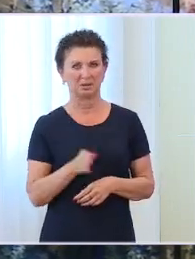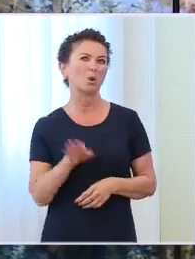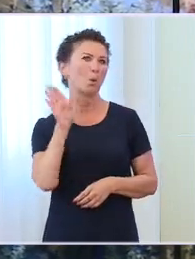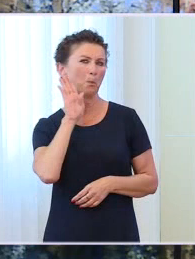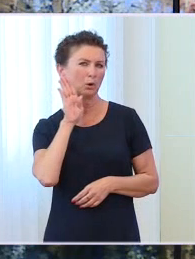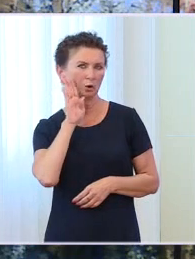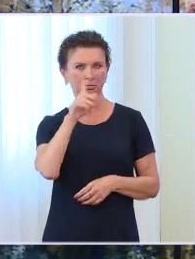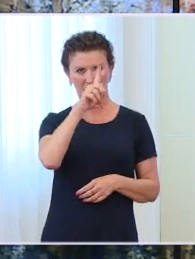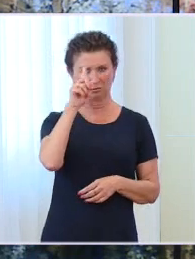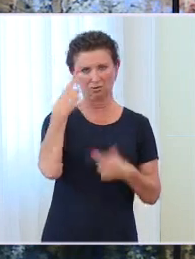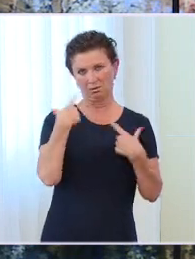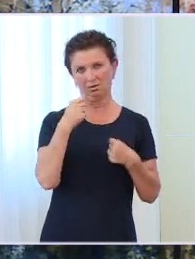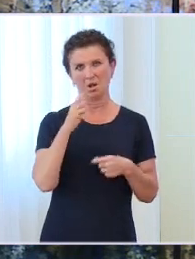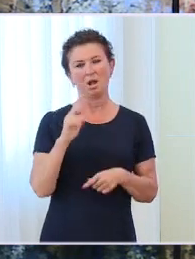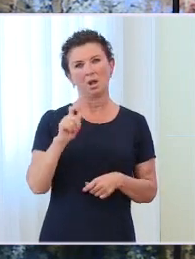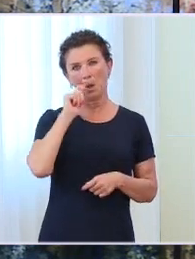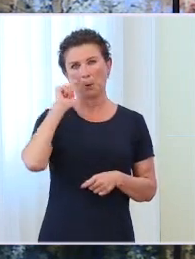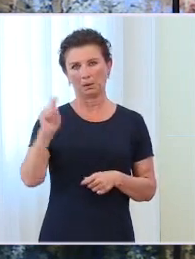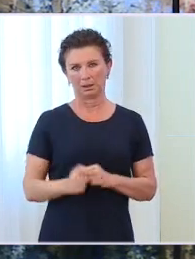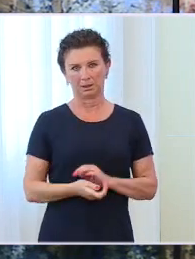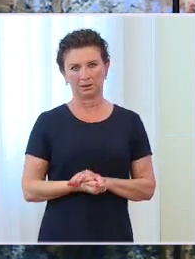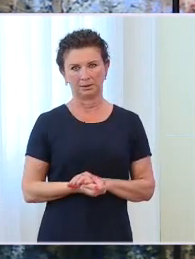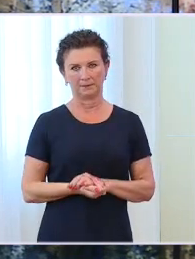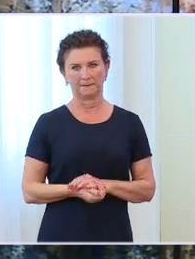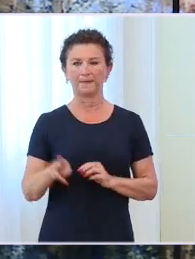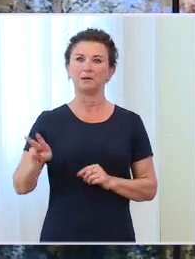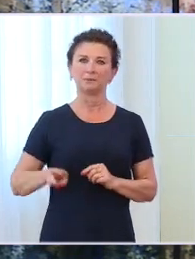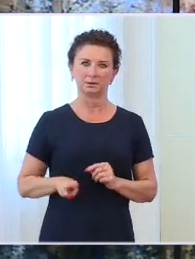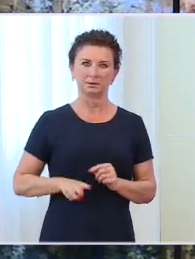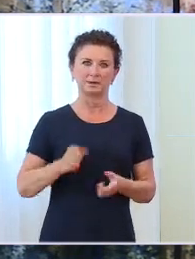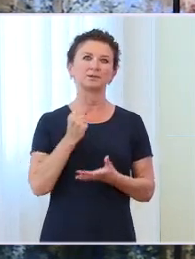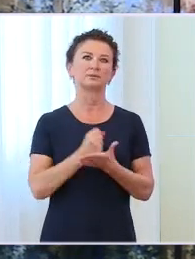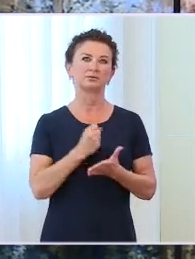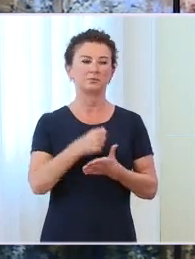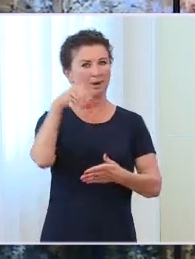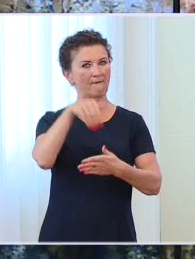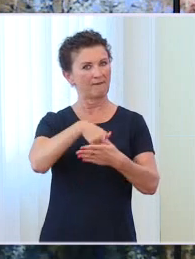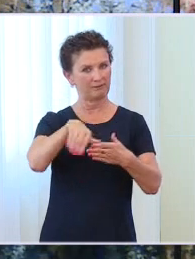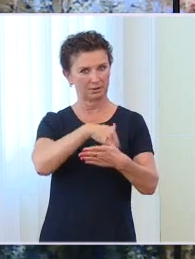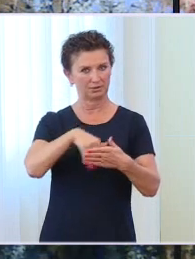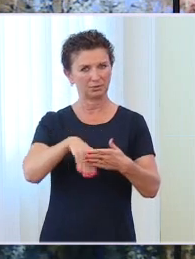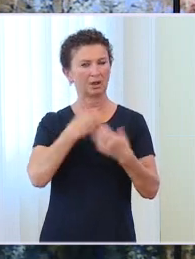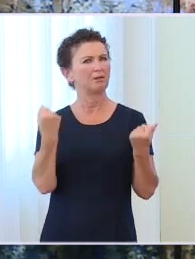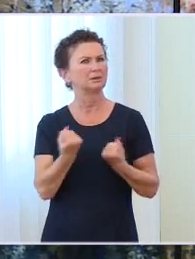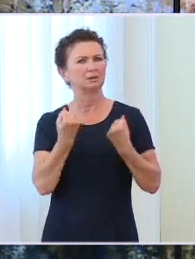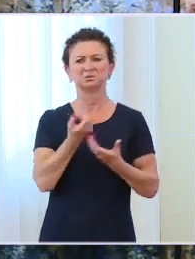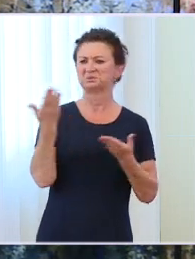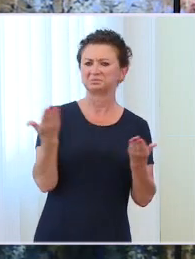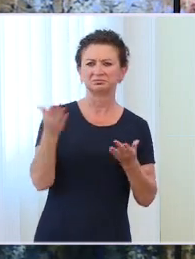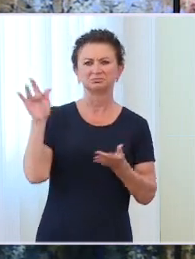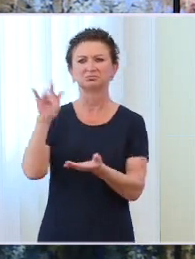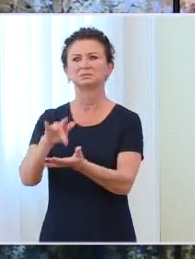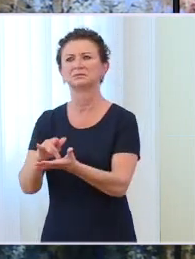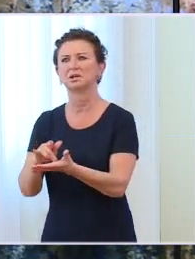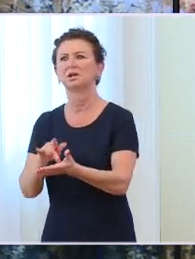Wewnętrznych w tej chwili bardzo mocno pracuje nad lokalizacją. Typują ośrodki, w których moglibyśmy ich umieścić.